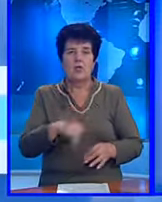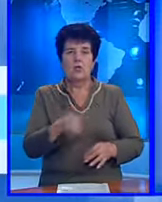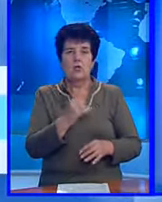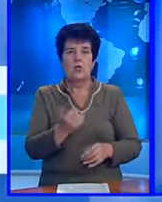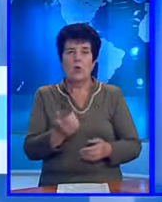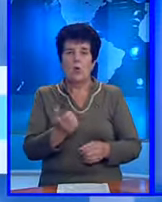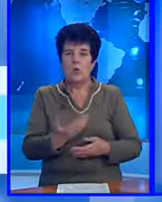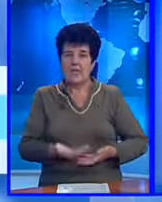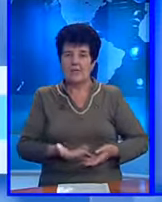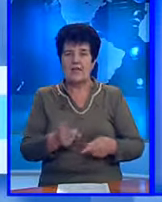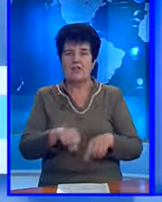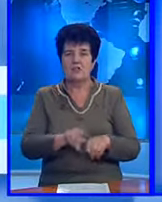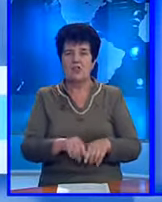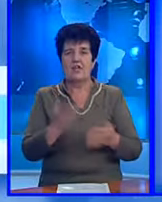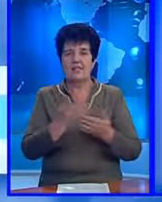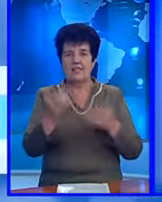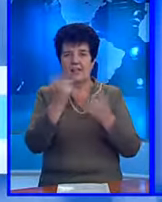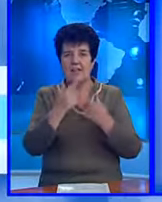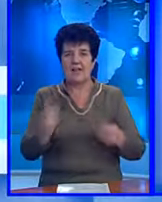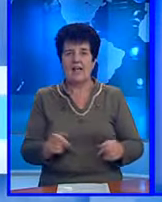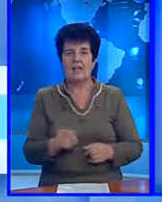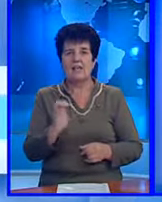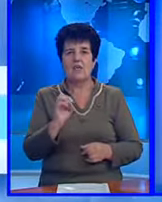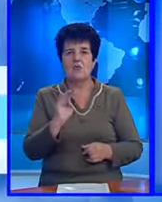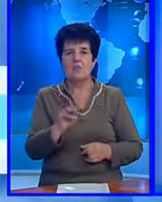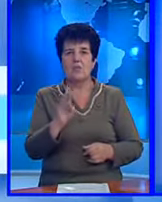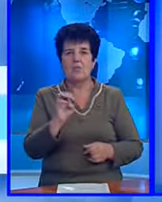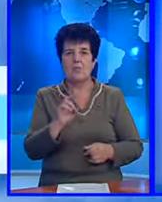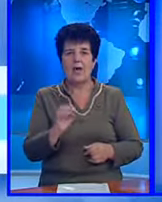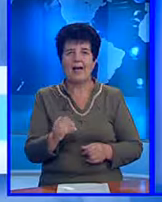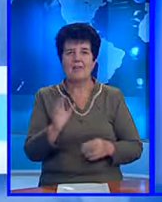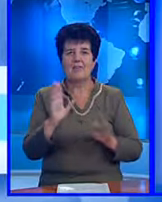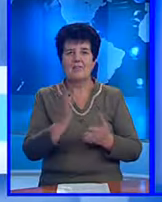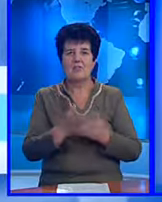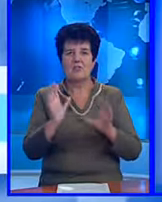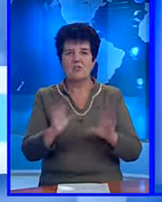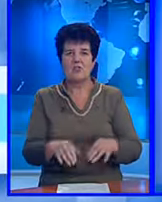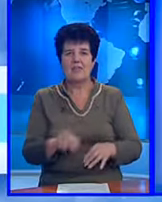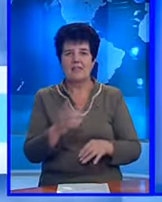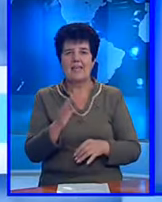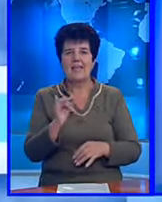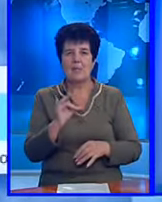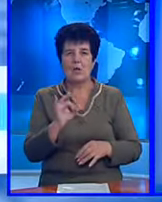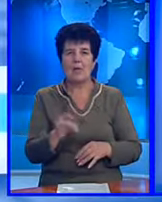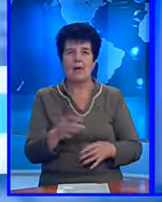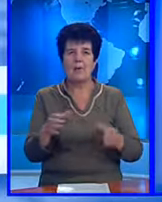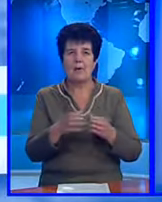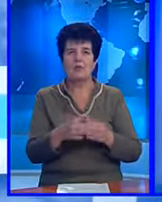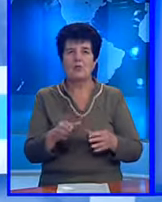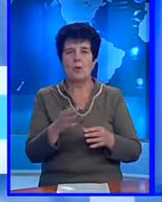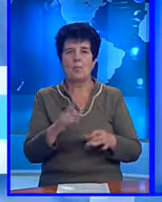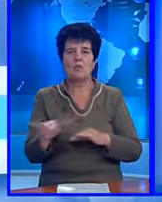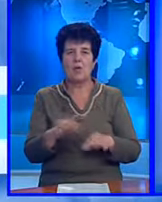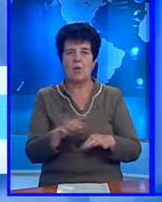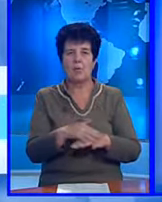declarația deputatului român Eugen Tomac, devenit președinte interimar al Partidului Mișcarea Populară. Formațiunea s-a lansat